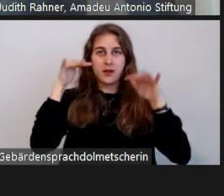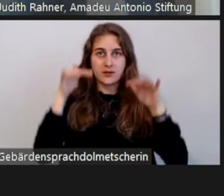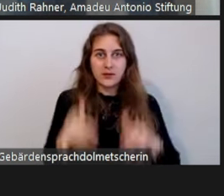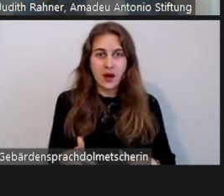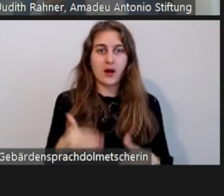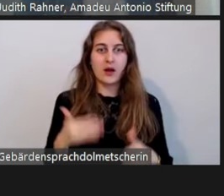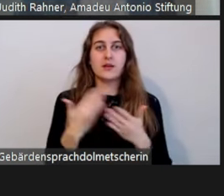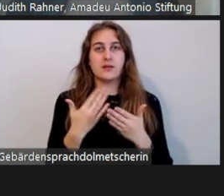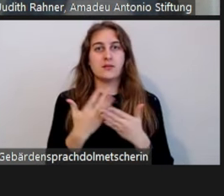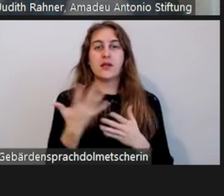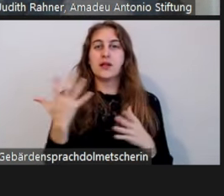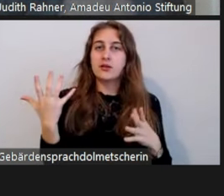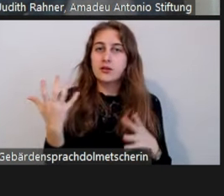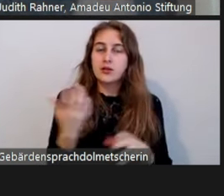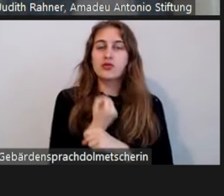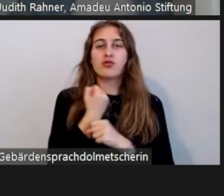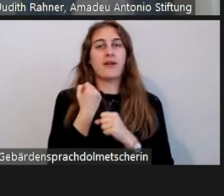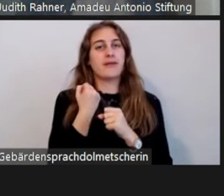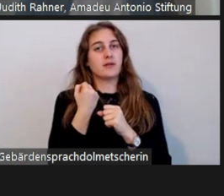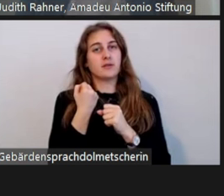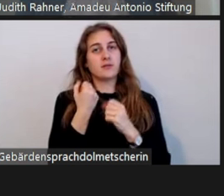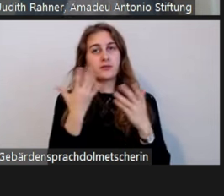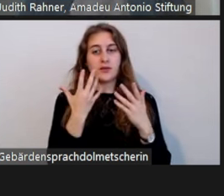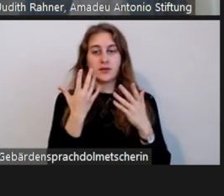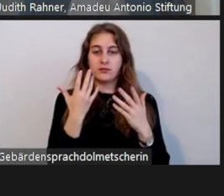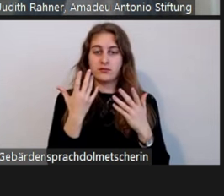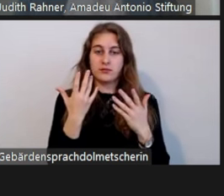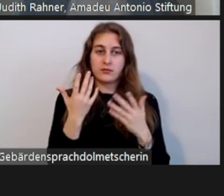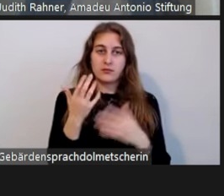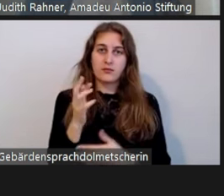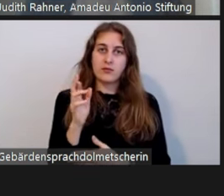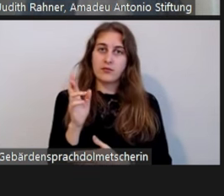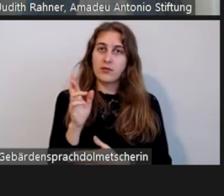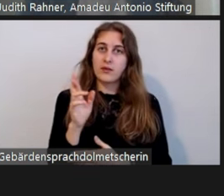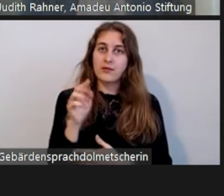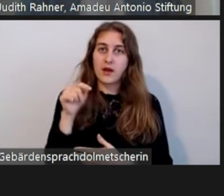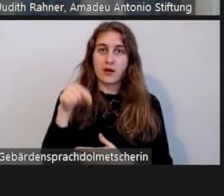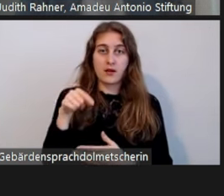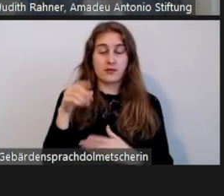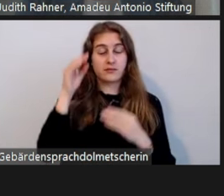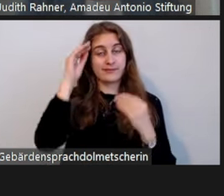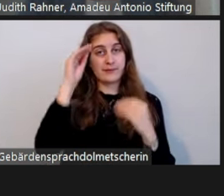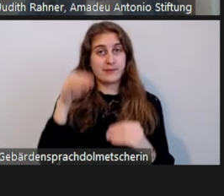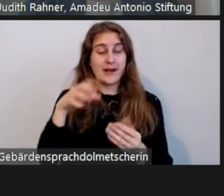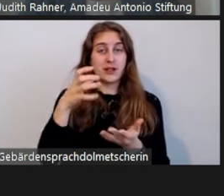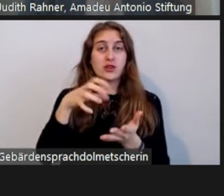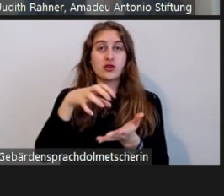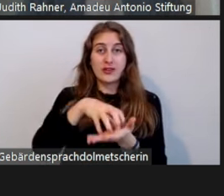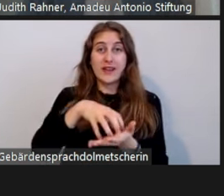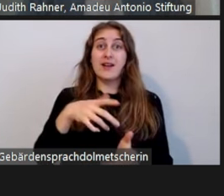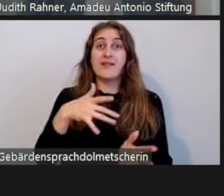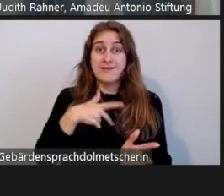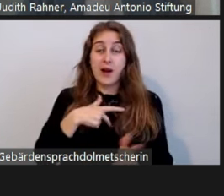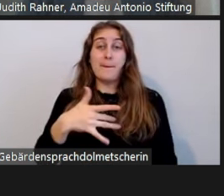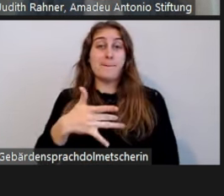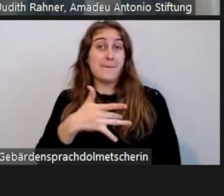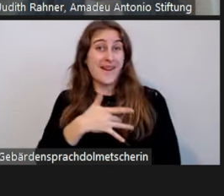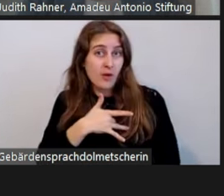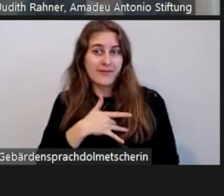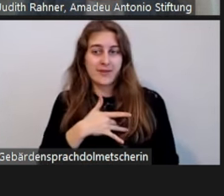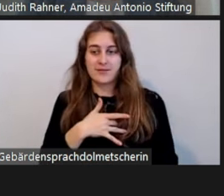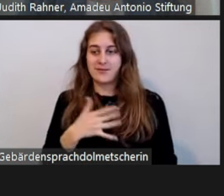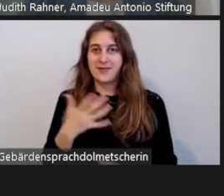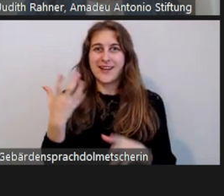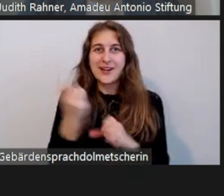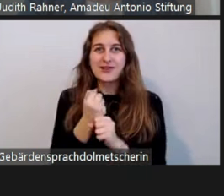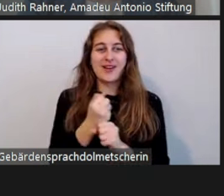auch eine große Reichweite bei NutzerInnen der Meldestelle zu erlangen und verschiedene Betroffenengruppen zu erreichen. Das heißt, wir hatten